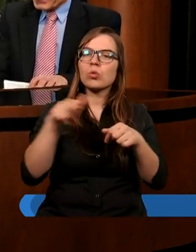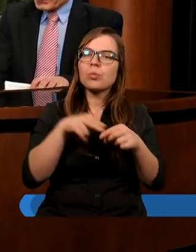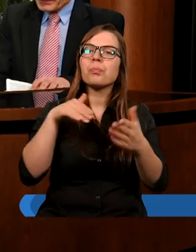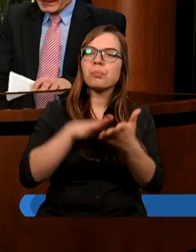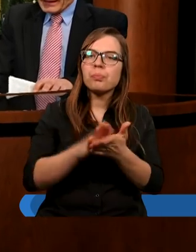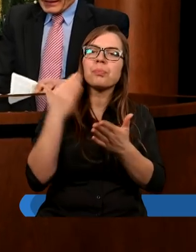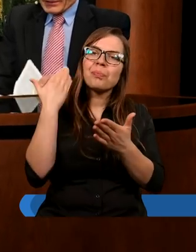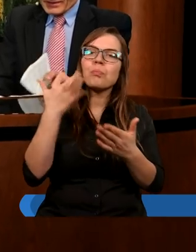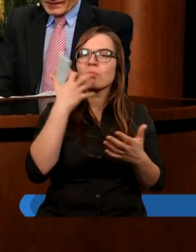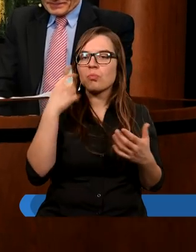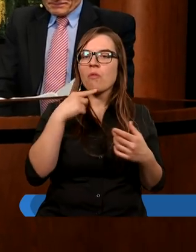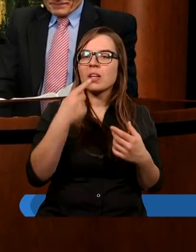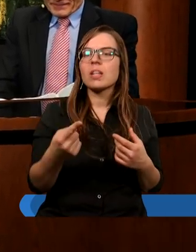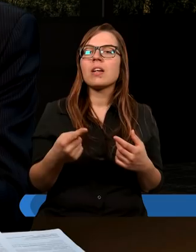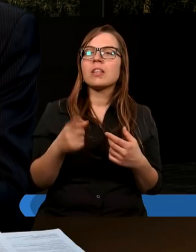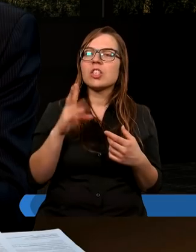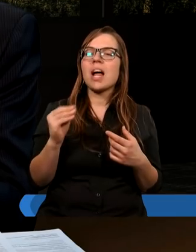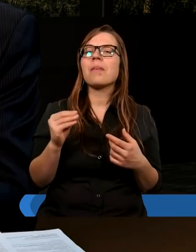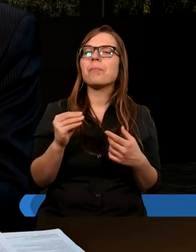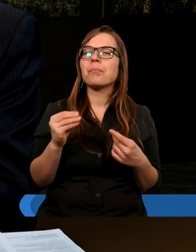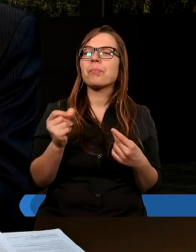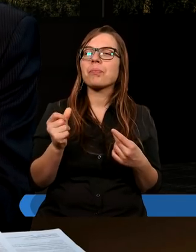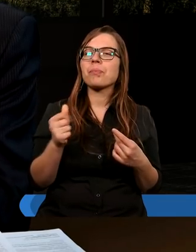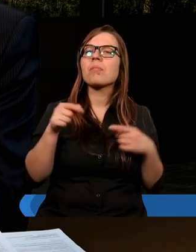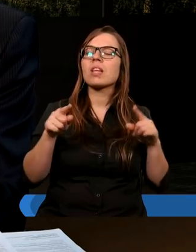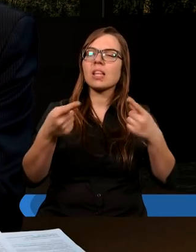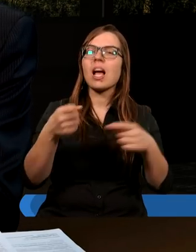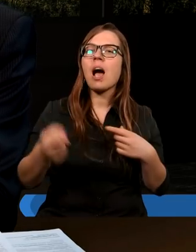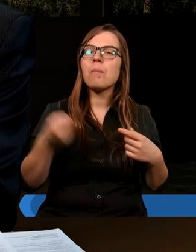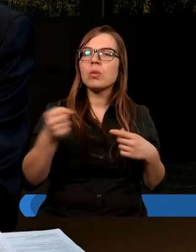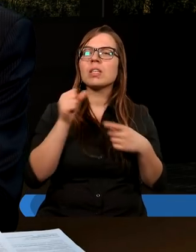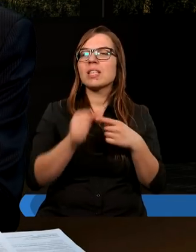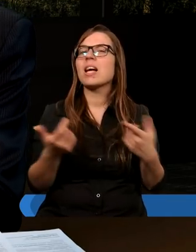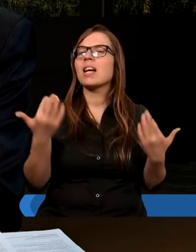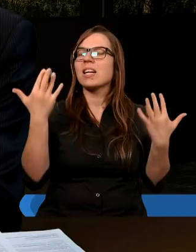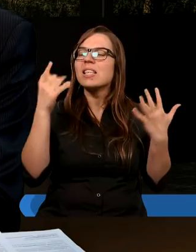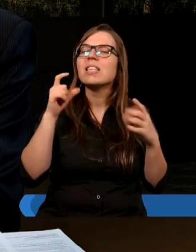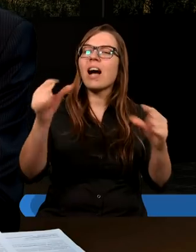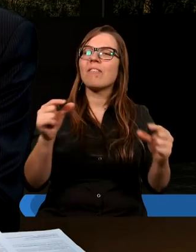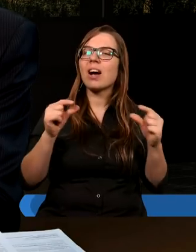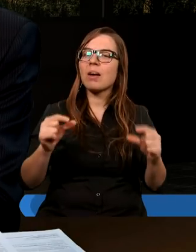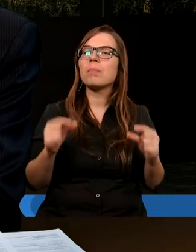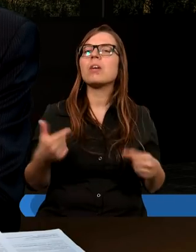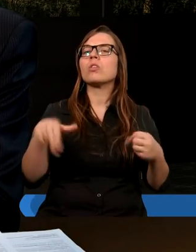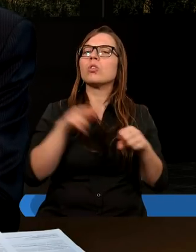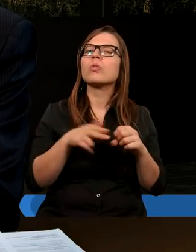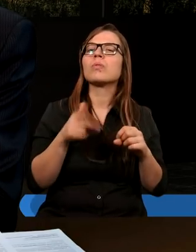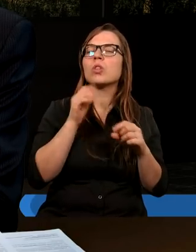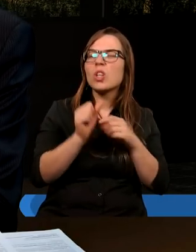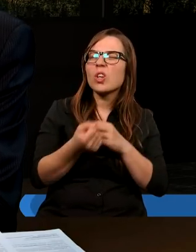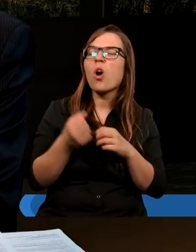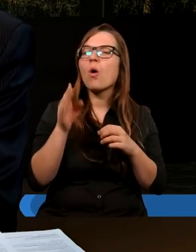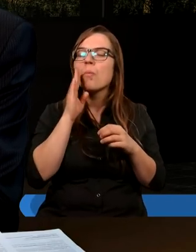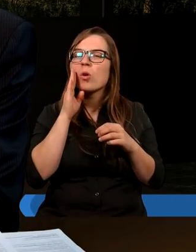powiedziałem, że w dziejach apostolskich jest kilka takich fragmentów, które wyrwane